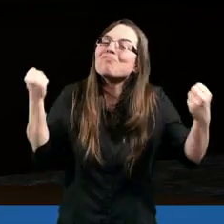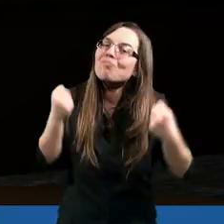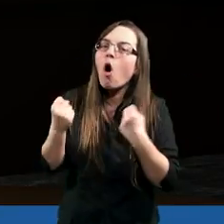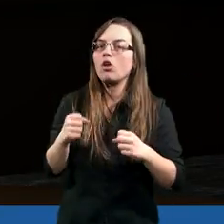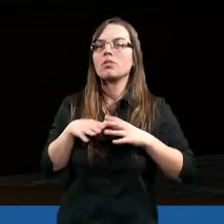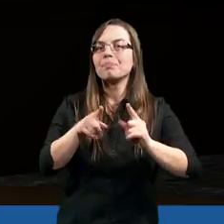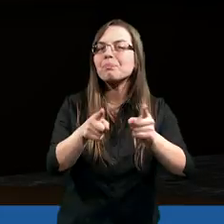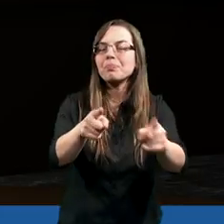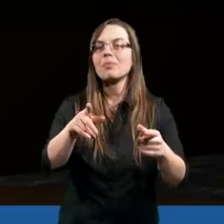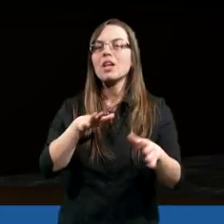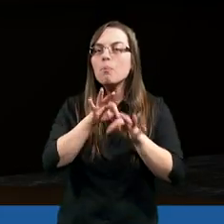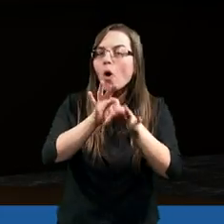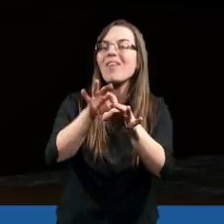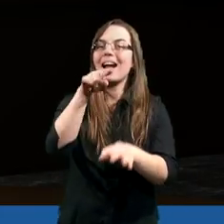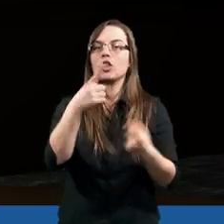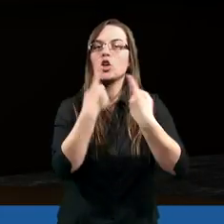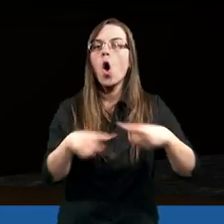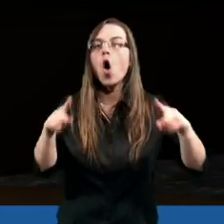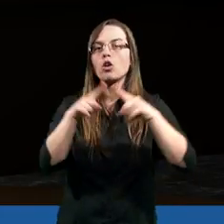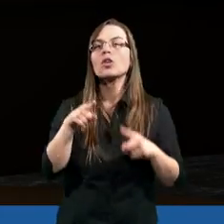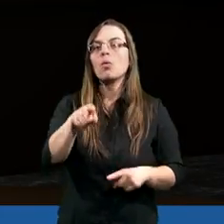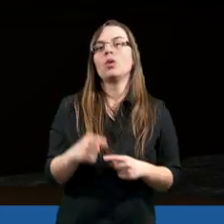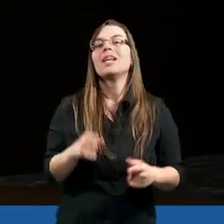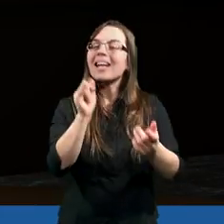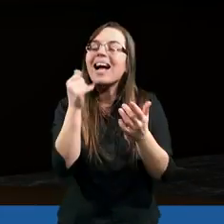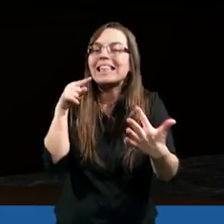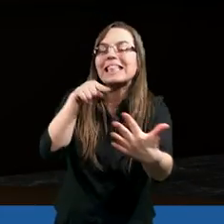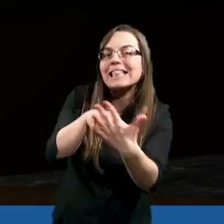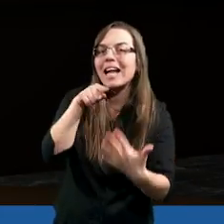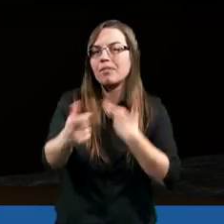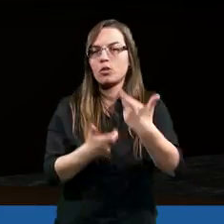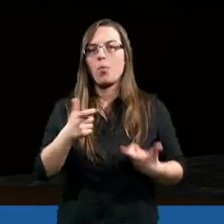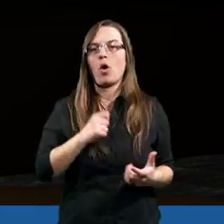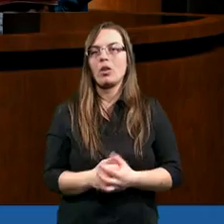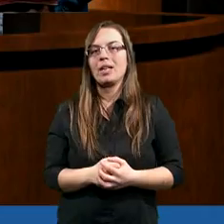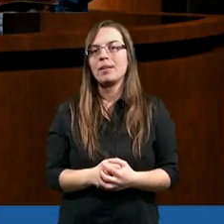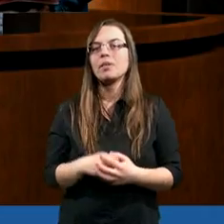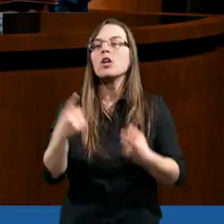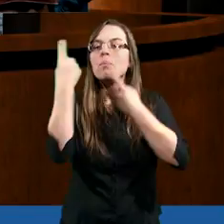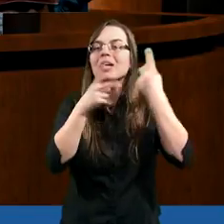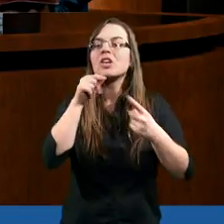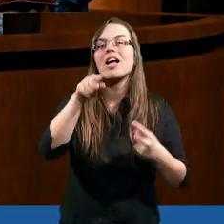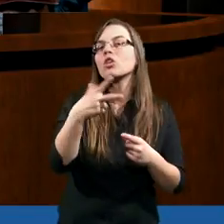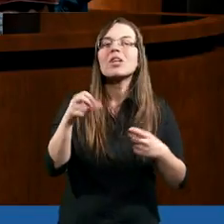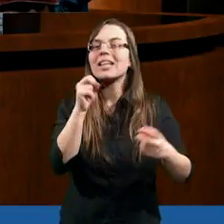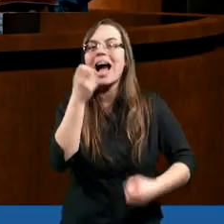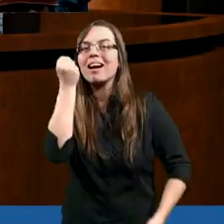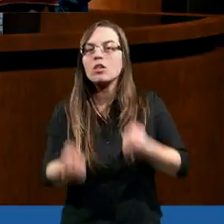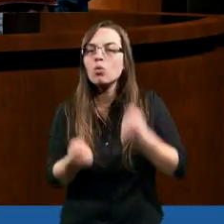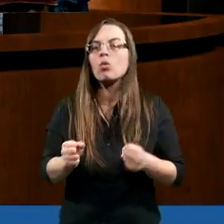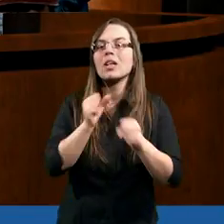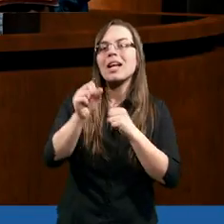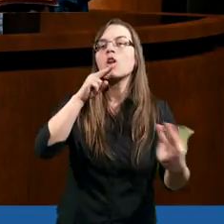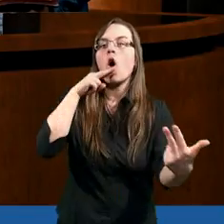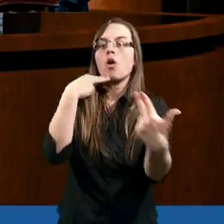w tym Kościele, aby prowadzić ten Kościół do osiągnięcia celu. Ja myślę, że nie tak trudno jest